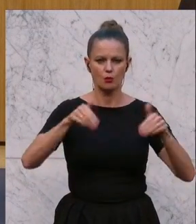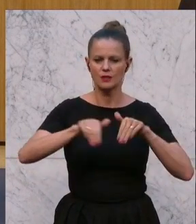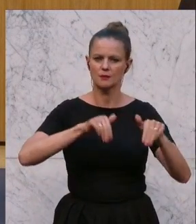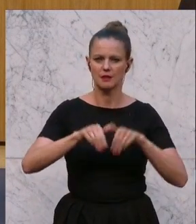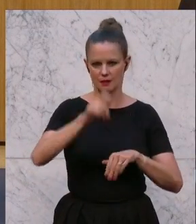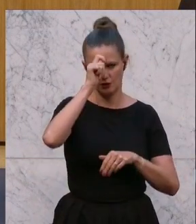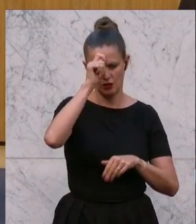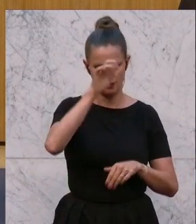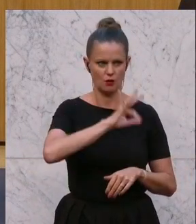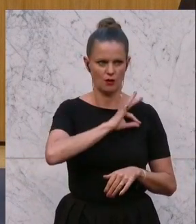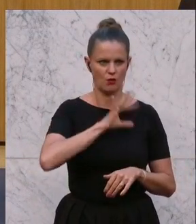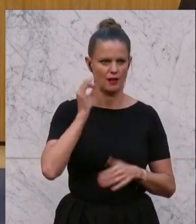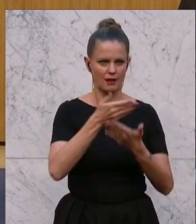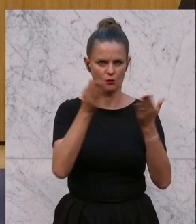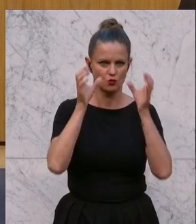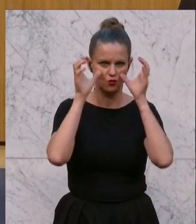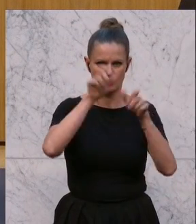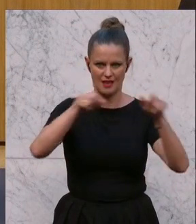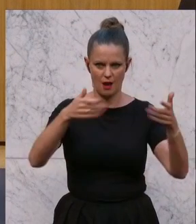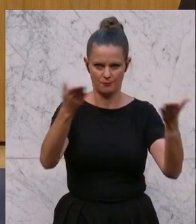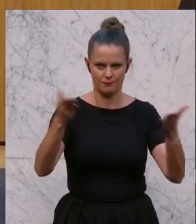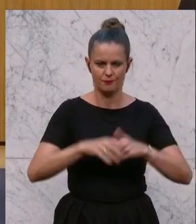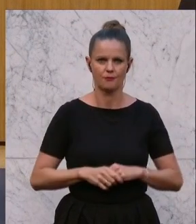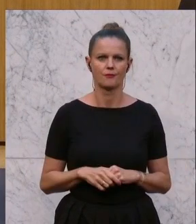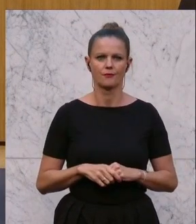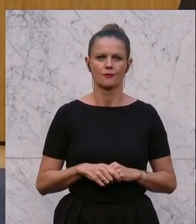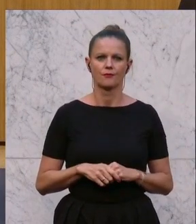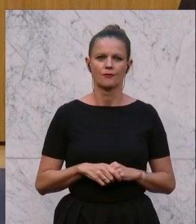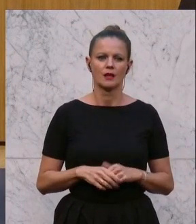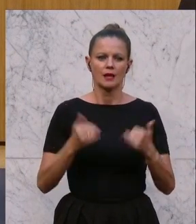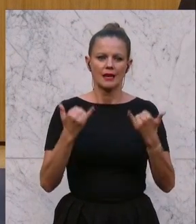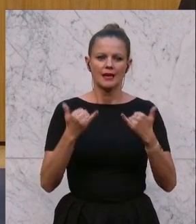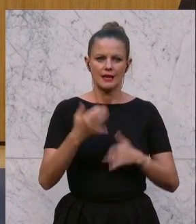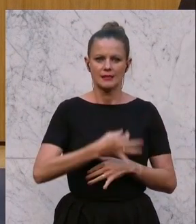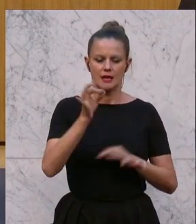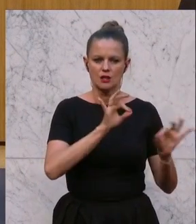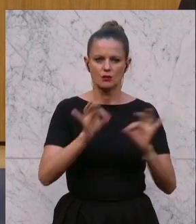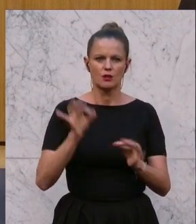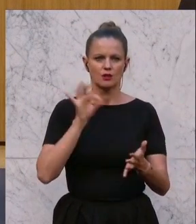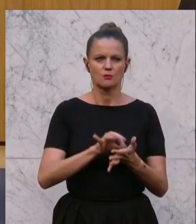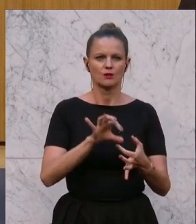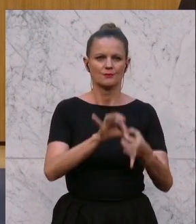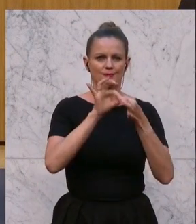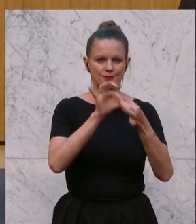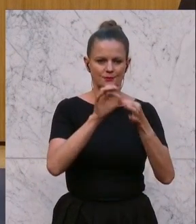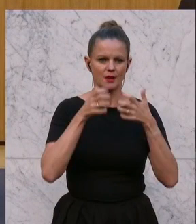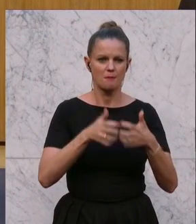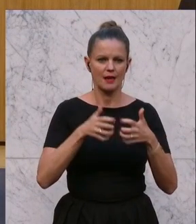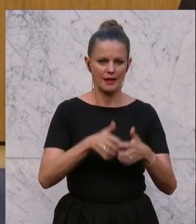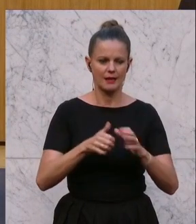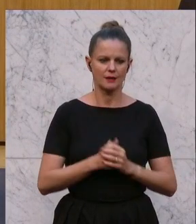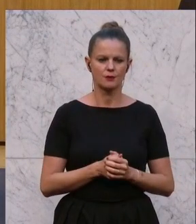geschätzte Kolleginnen und Kollegen, Zuseherinnen und Zuseher. Ja, Gegenstand dieses Tagesordnungspunktes ist eben der besagte Bericht